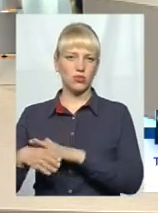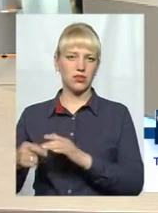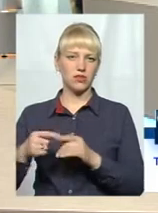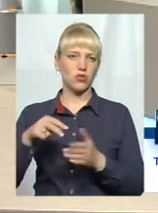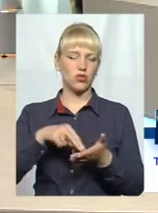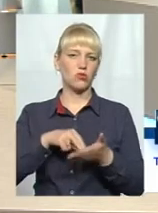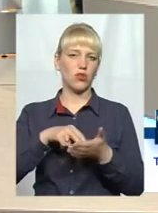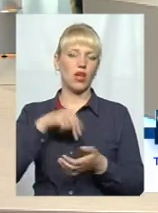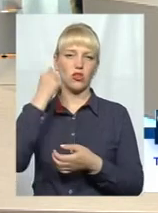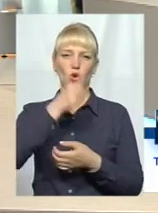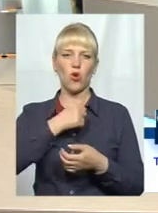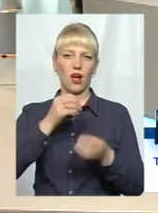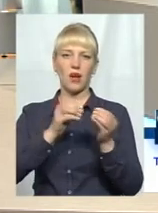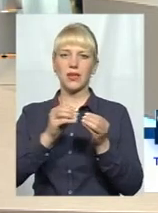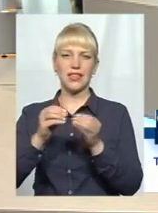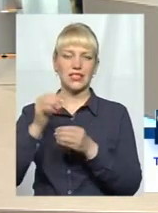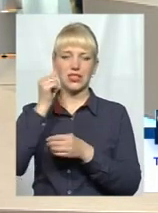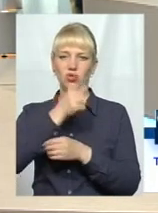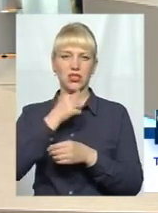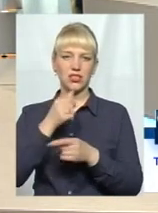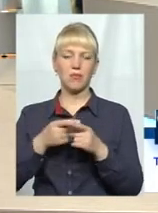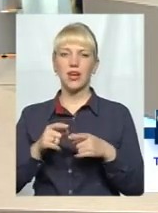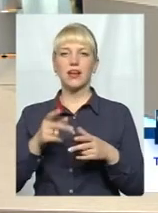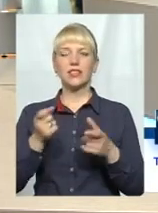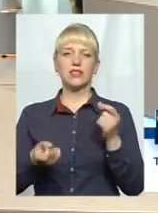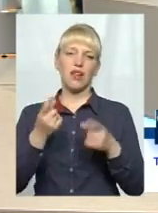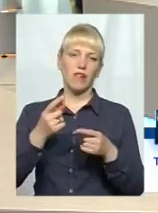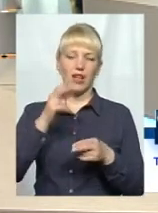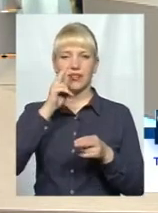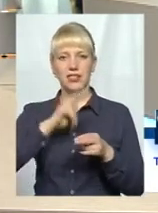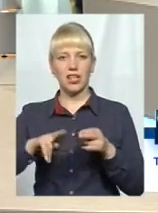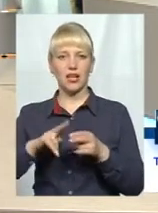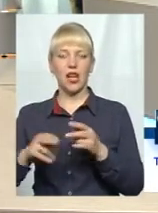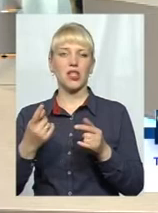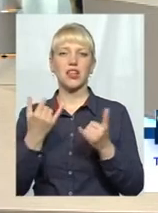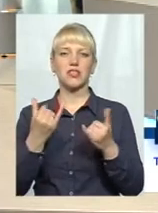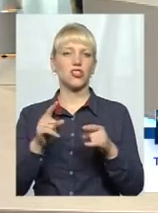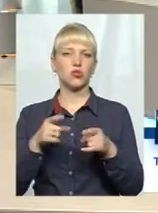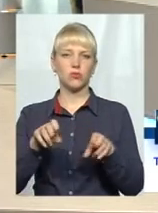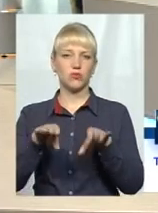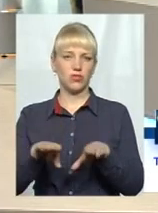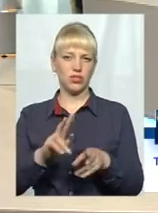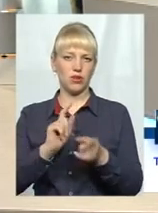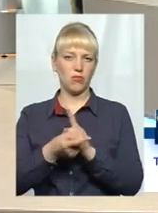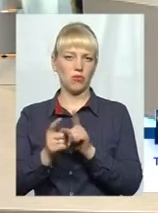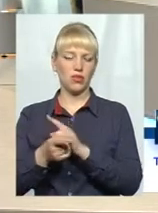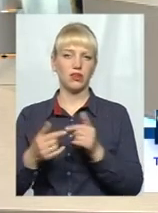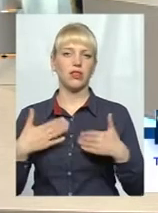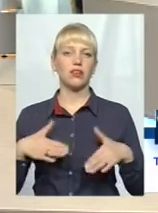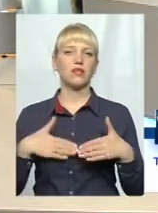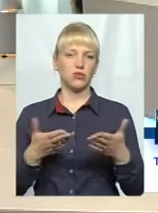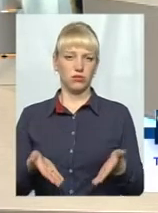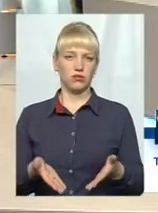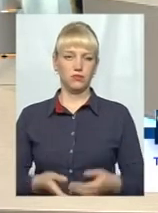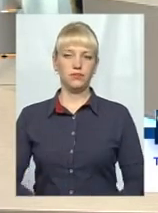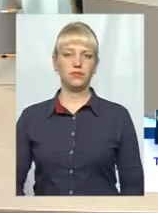роками, десятиріччями. І з'являються десь, десь зникають, а зараз щось вирішили поміняти. Для чого? Ну, давайте, можливо,